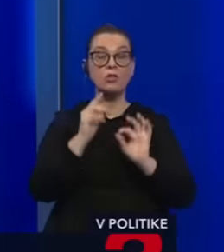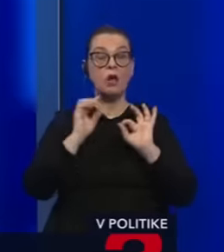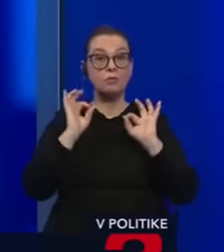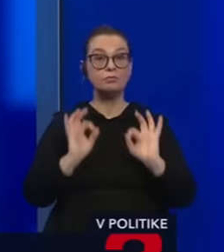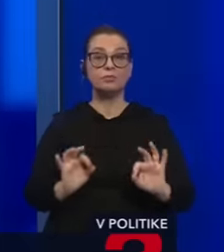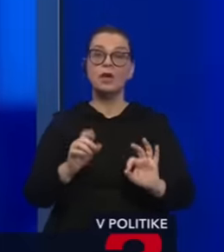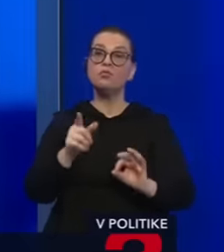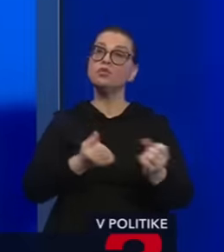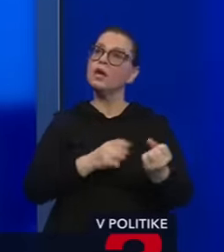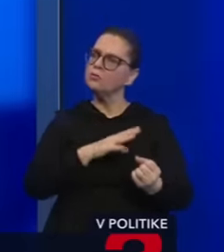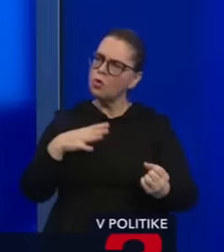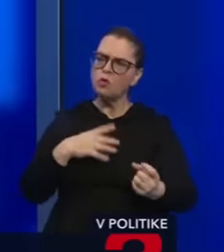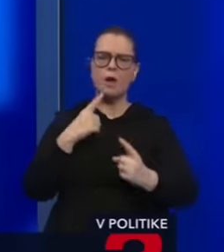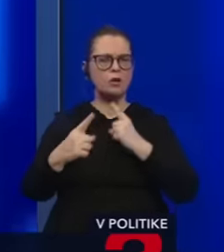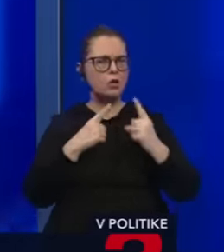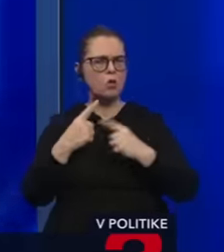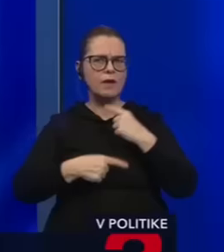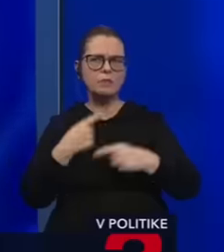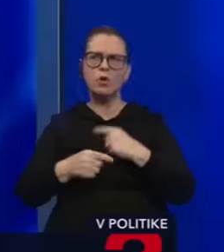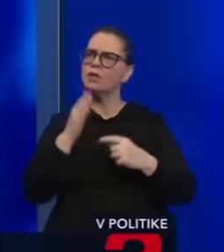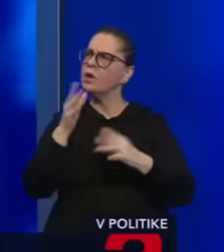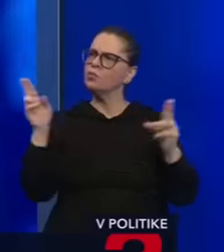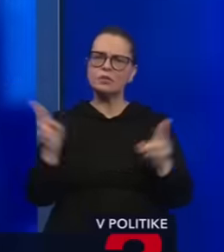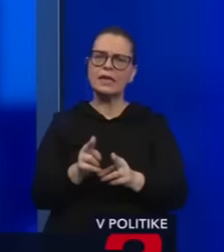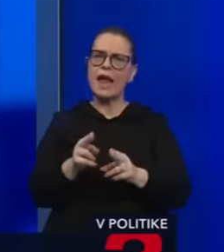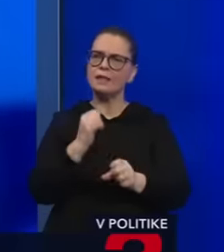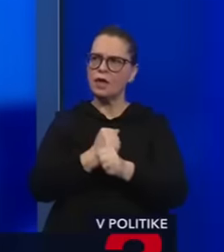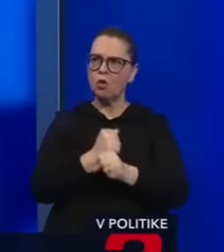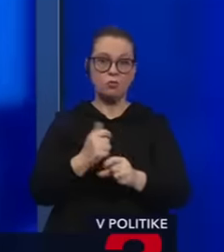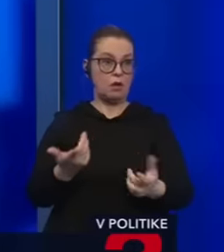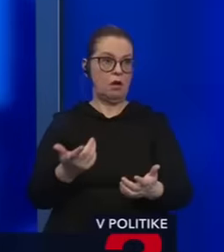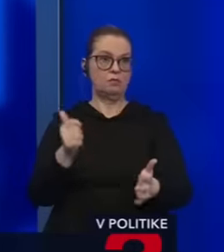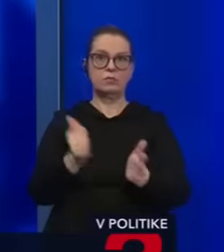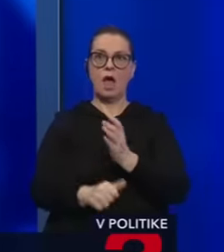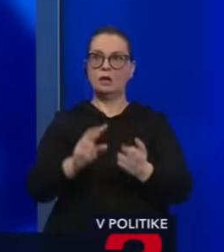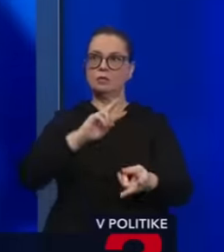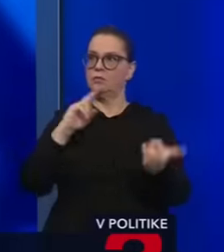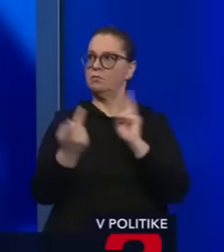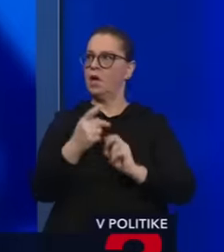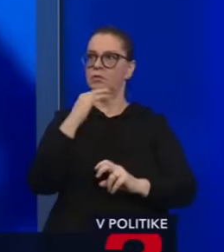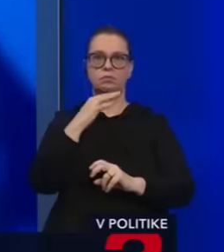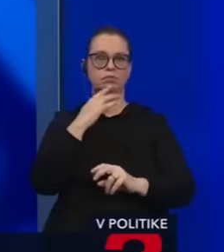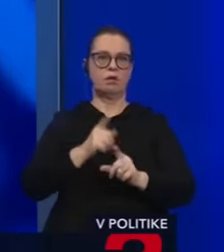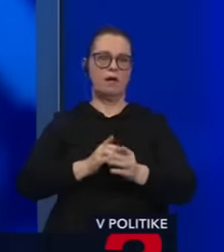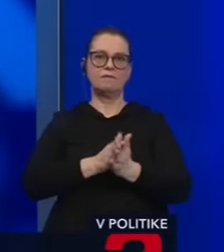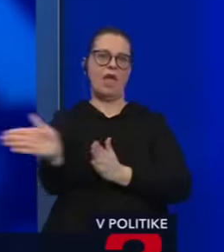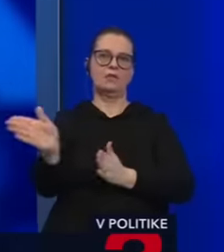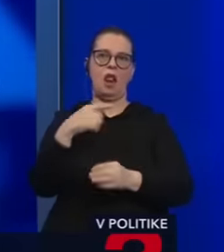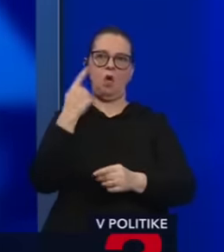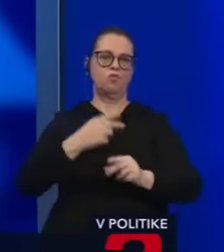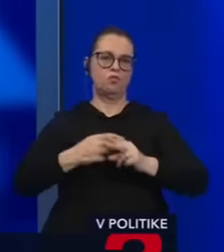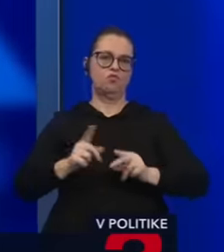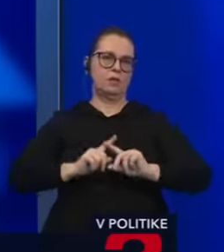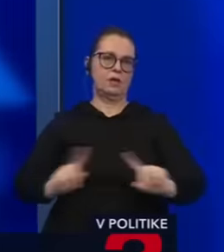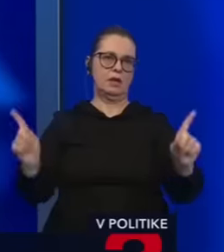má, že tu bude riadný rokovací proces, že tu už nebudú skrátené konania, zrazu úplne otočí svoje slova a hovorí úplný opak, čo hovoril, keď bol